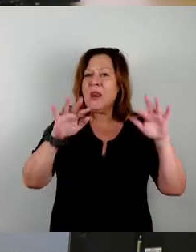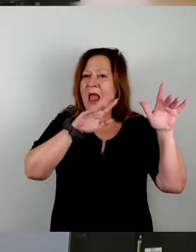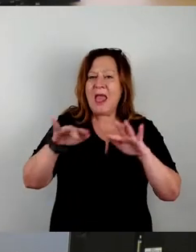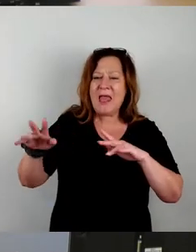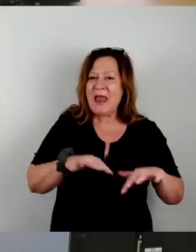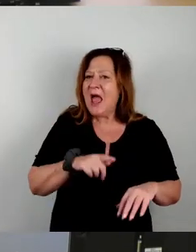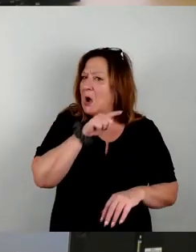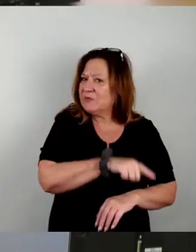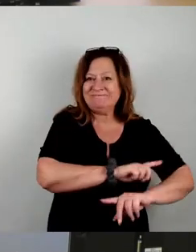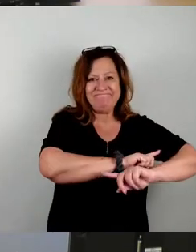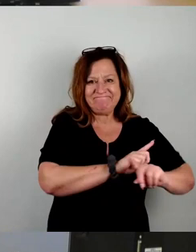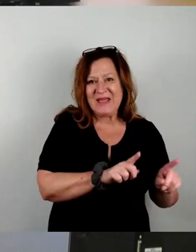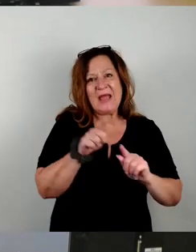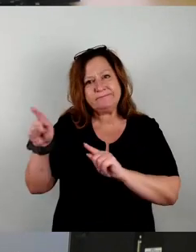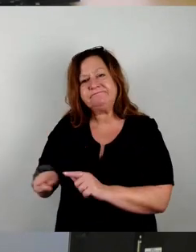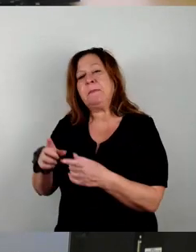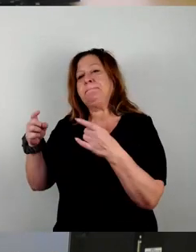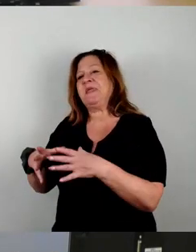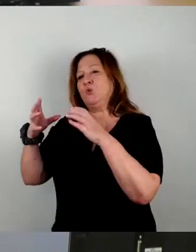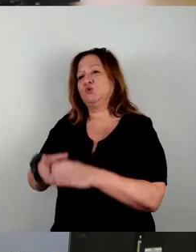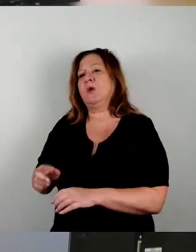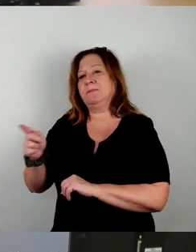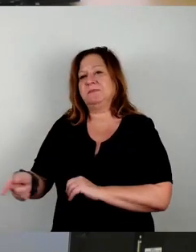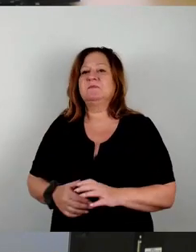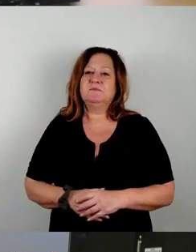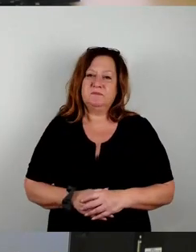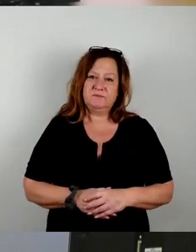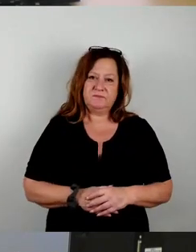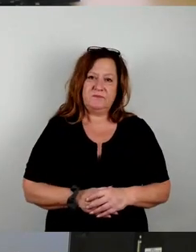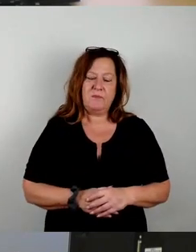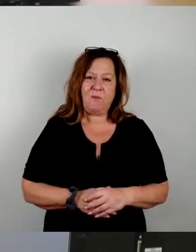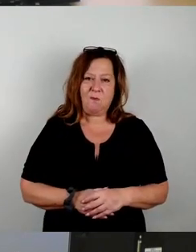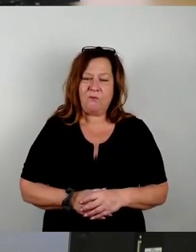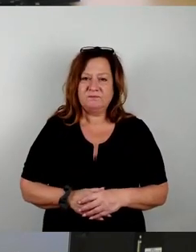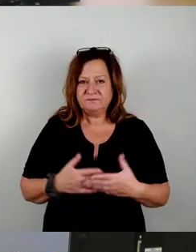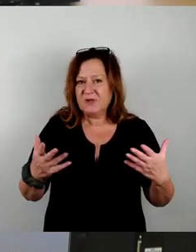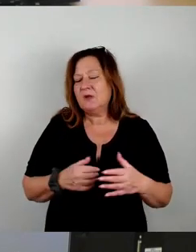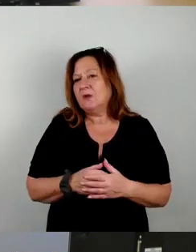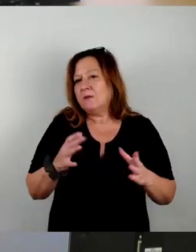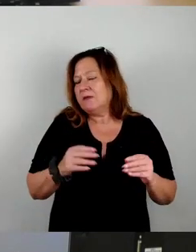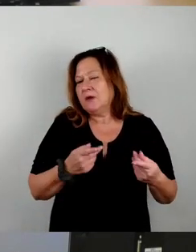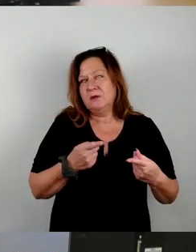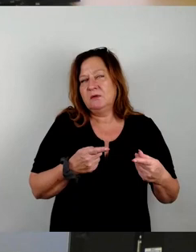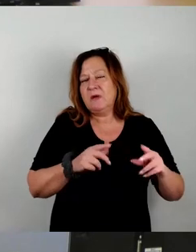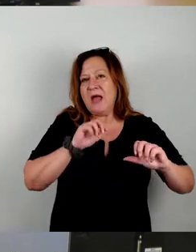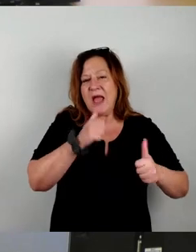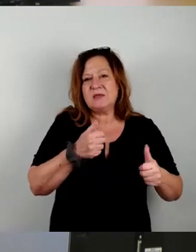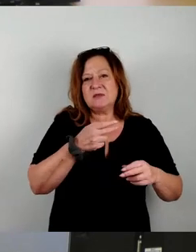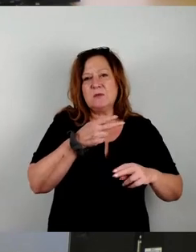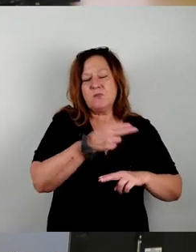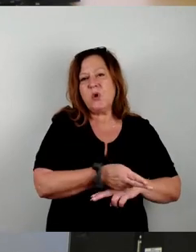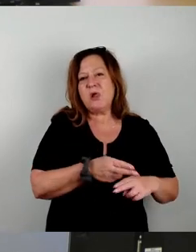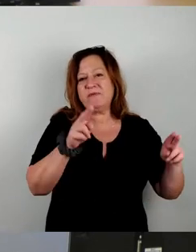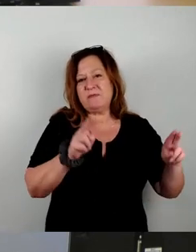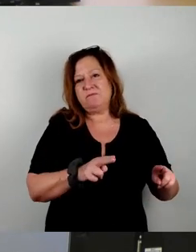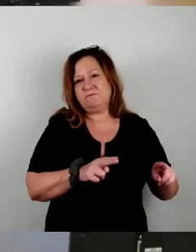Müllgebühren zum Schluss für alle ein Stück, ich sage mal, verringert oder zumindest auf dem Niveau hält. Und ich glaube, deswegen